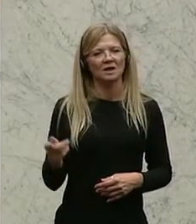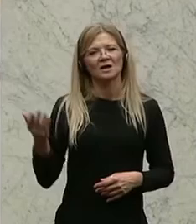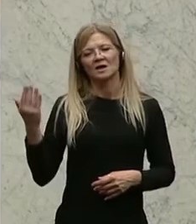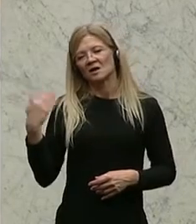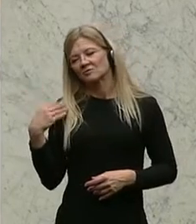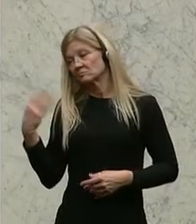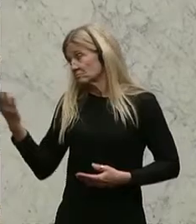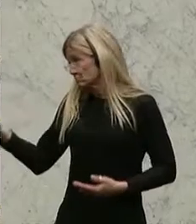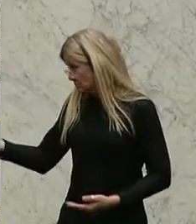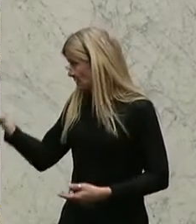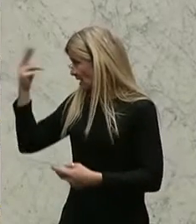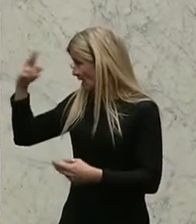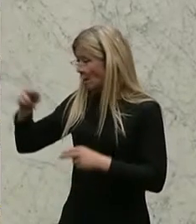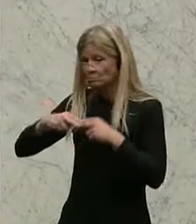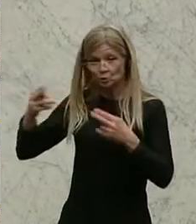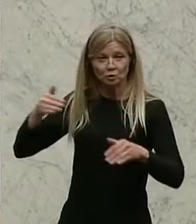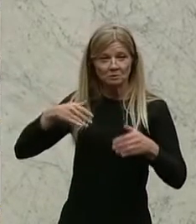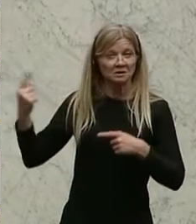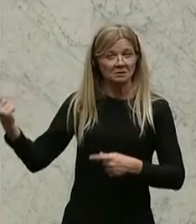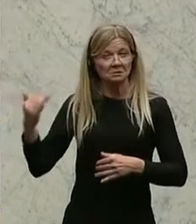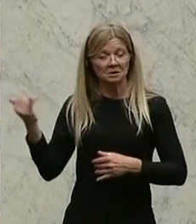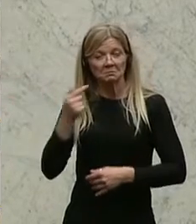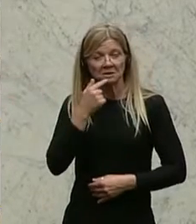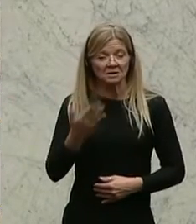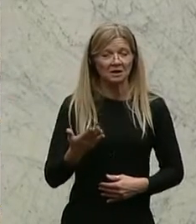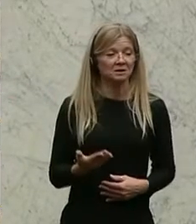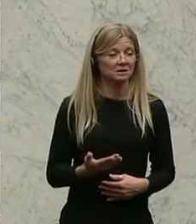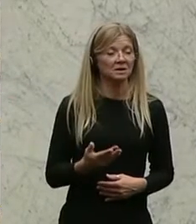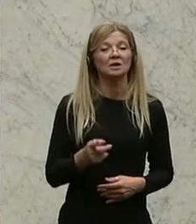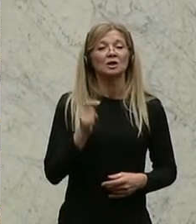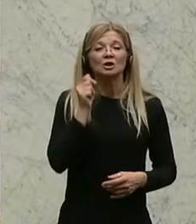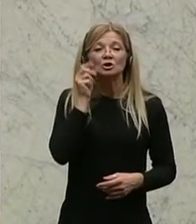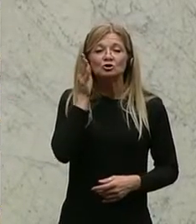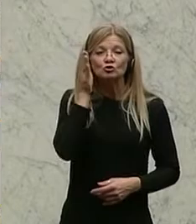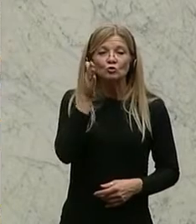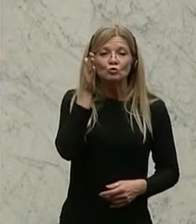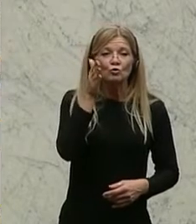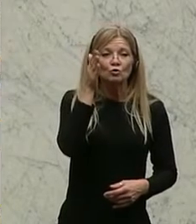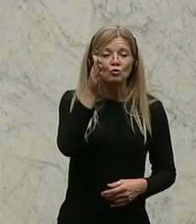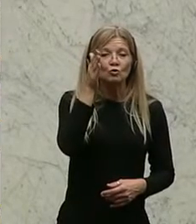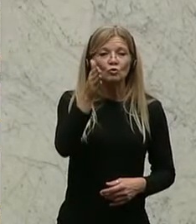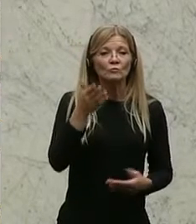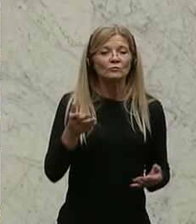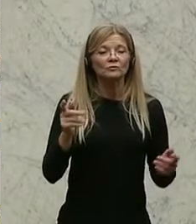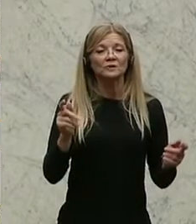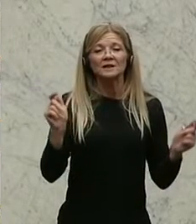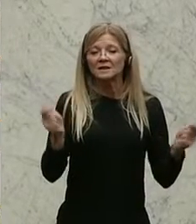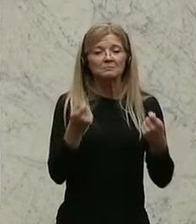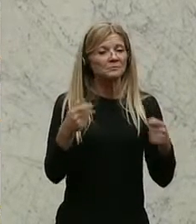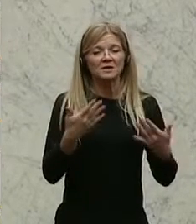geschuldet, weil Sie ja auch immer wieder betonen und hervorheben, es wird künftig in absehbarer Zukunft keine weiteren